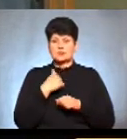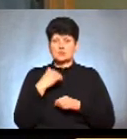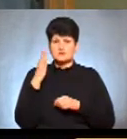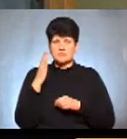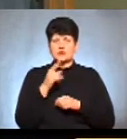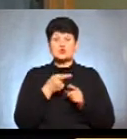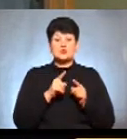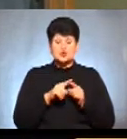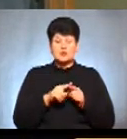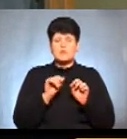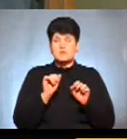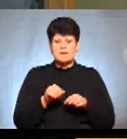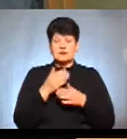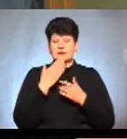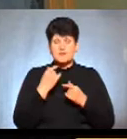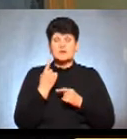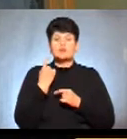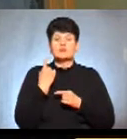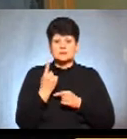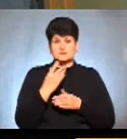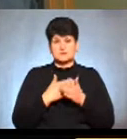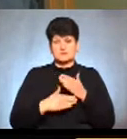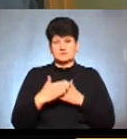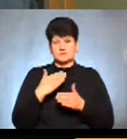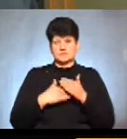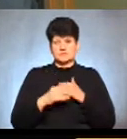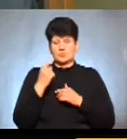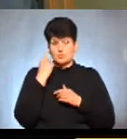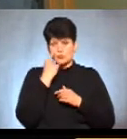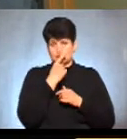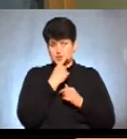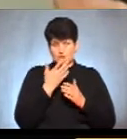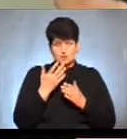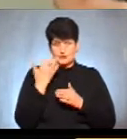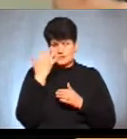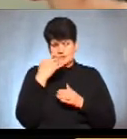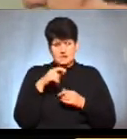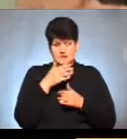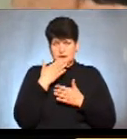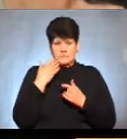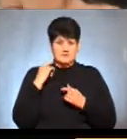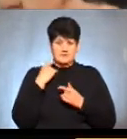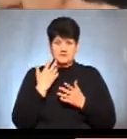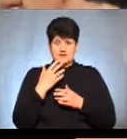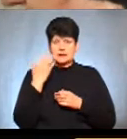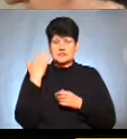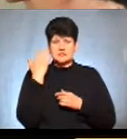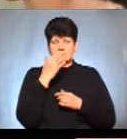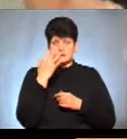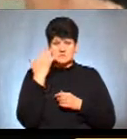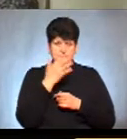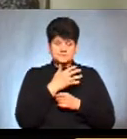жоден інвалід по зору, жоден сліпий не мав в місті Кіровограді такого права. Незрячий Андрій Кішова